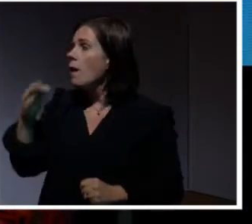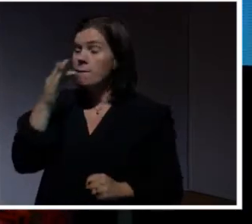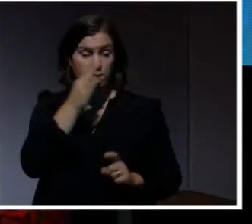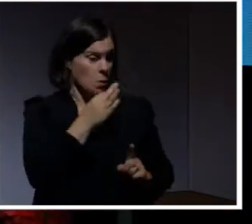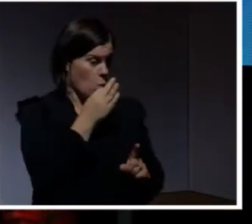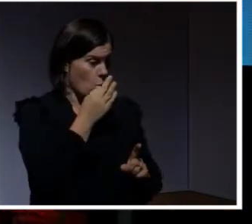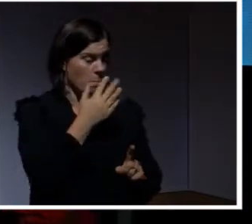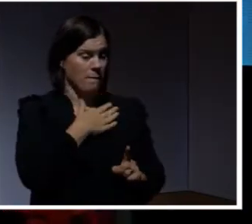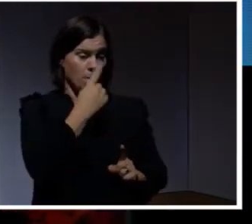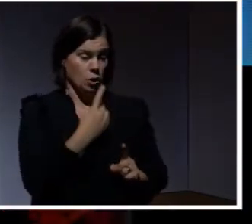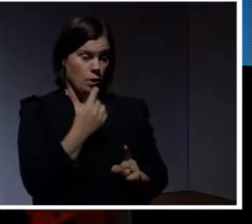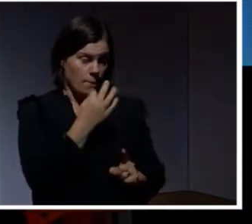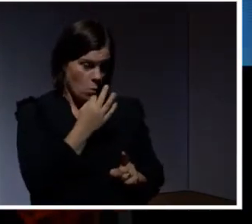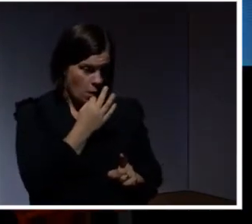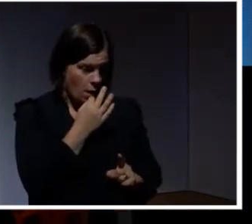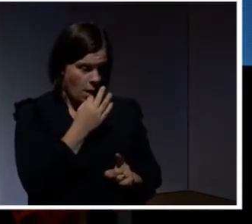Okej. Det här är min första fråga.